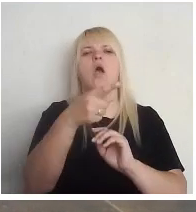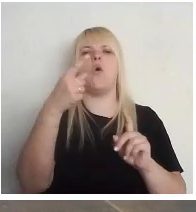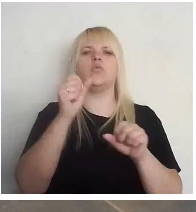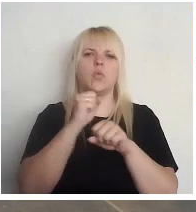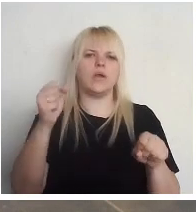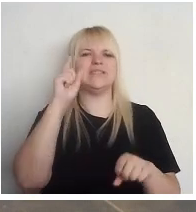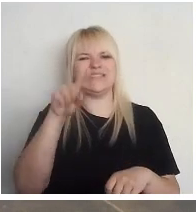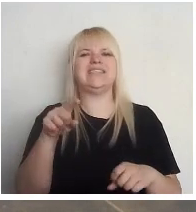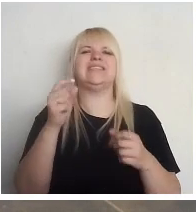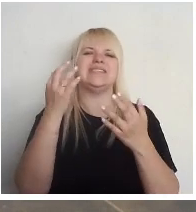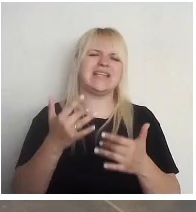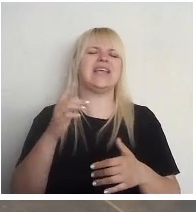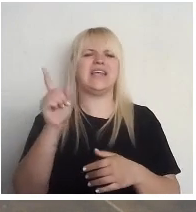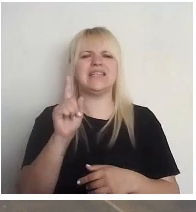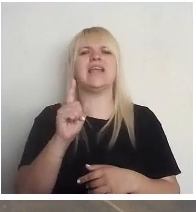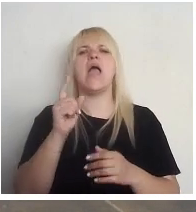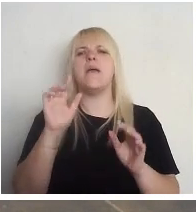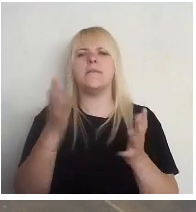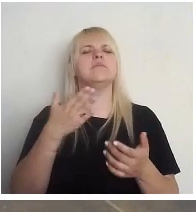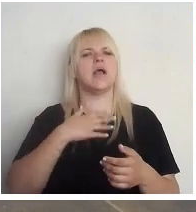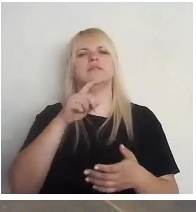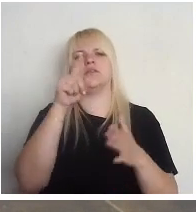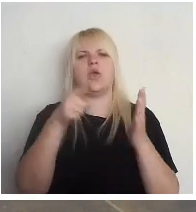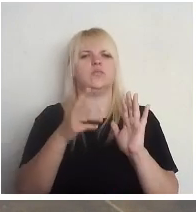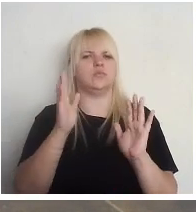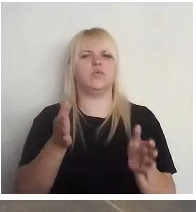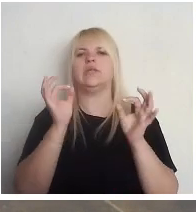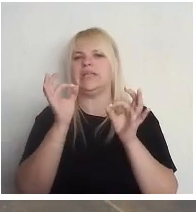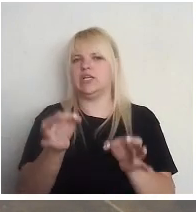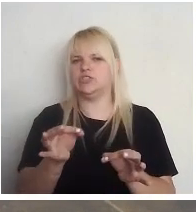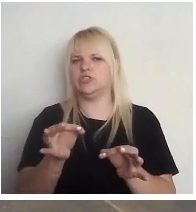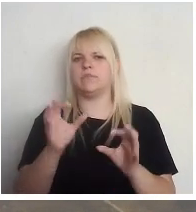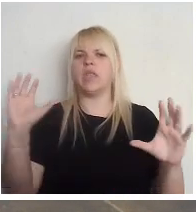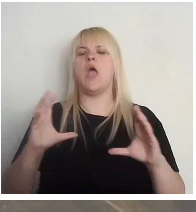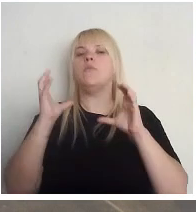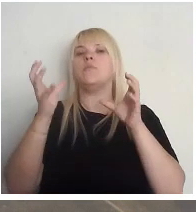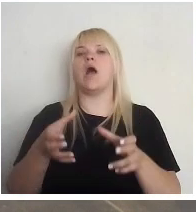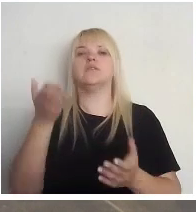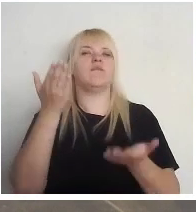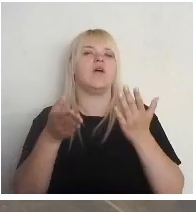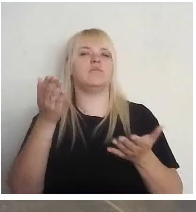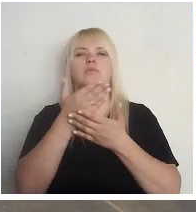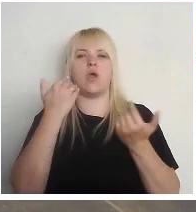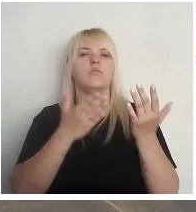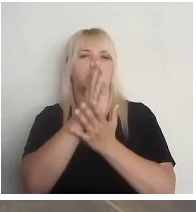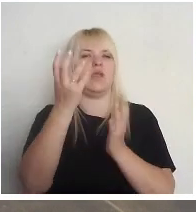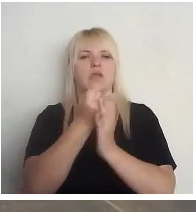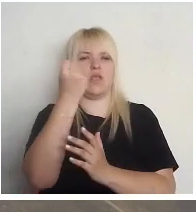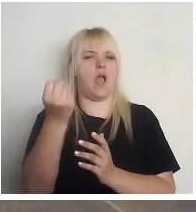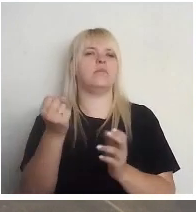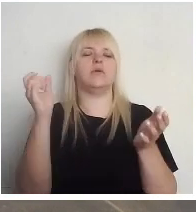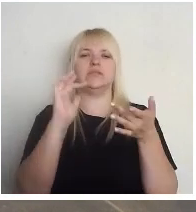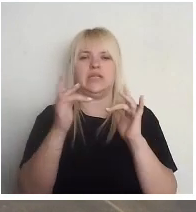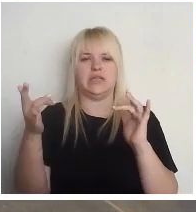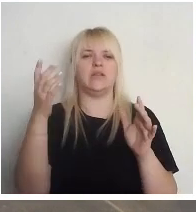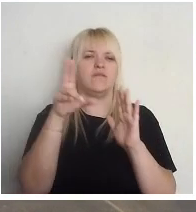kādā ziņā risināmas, bet, nu, mans jautājums būtu tiešām. Pasaulē varbūt nav tik pieejamas tās elektroniskās vēlēšanas, bet ir